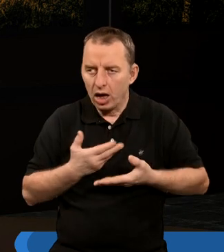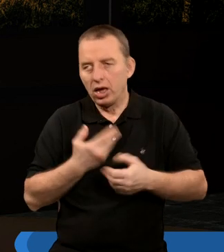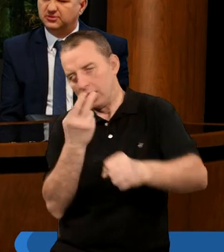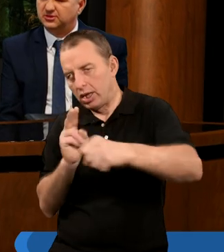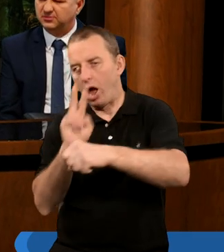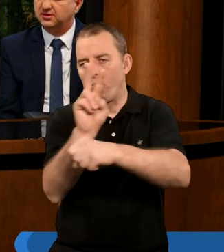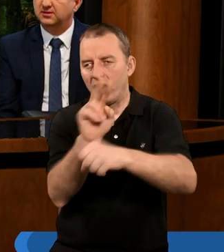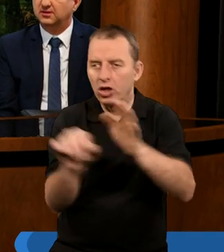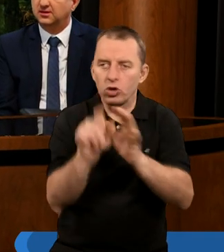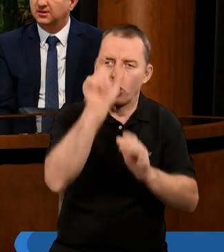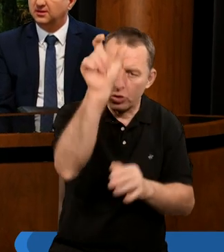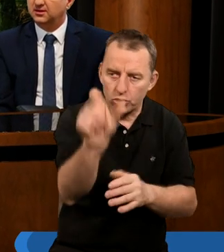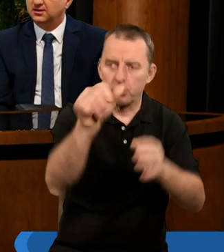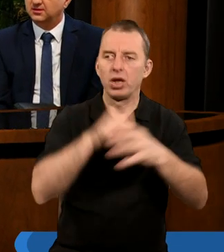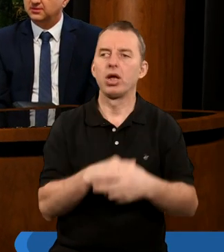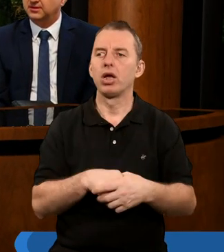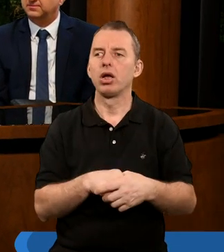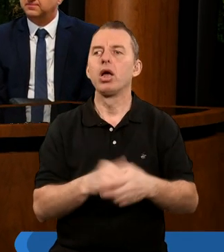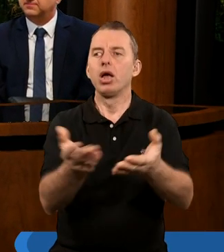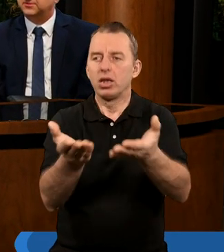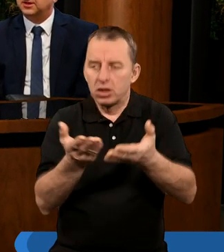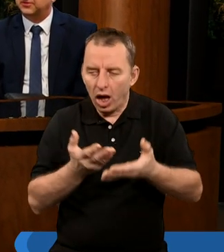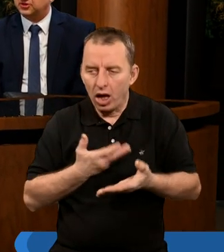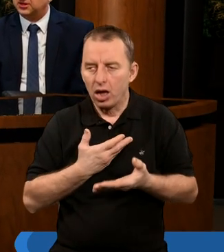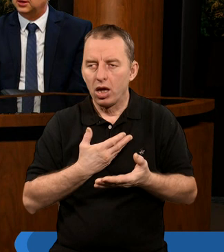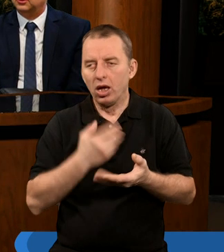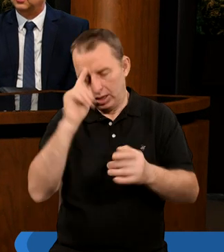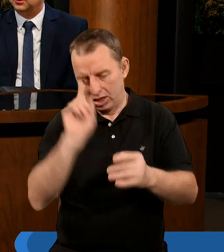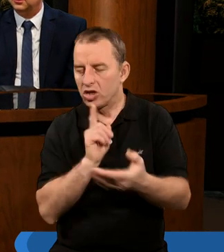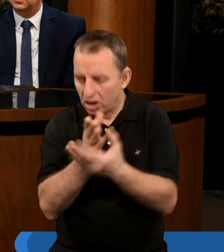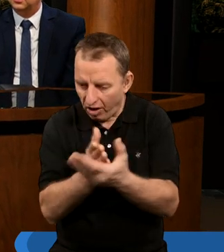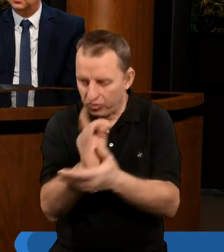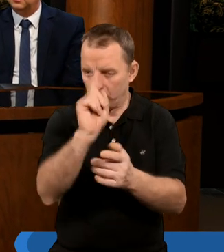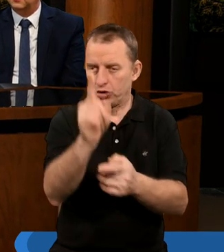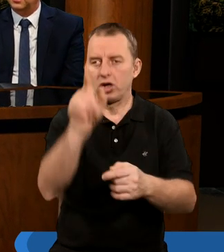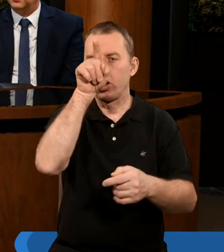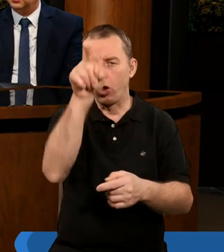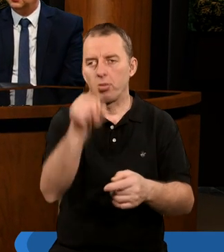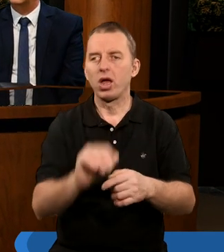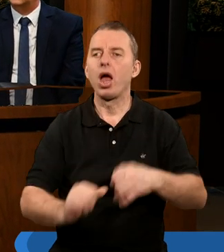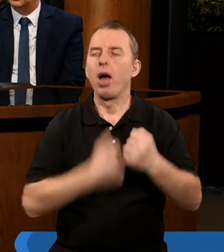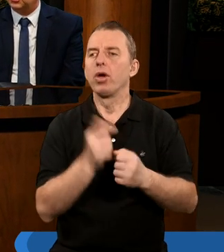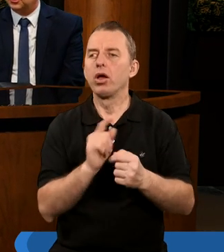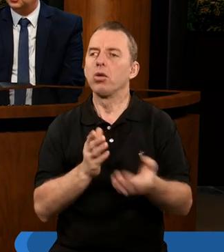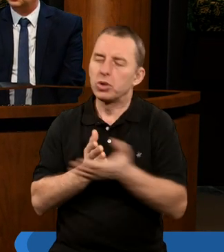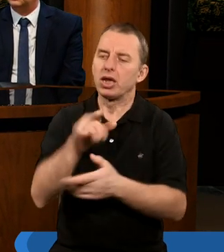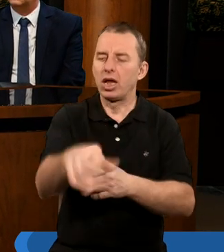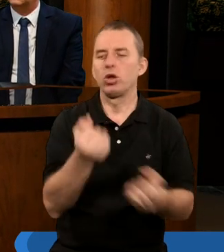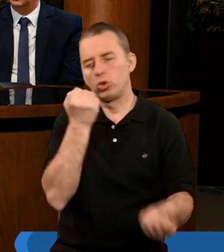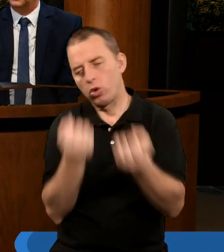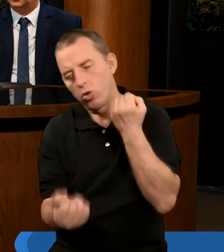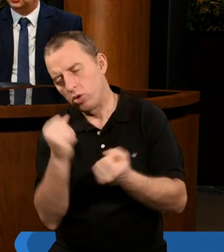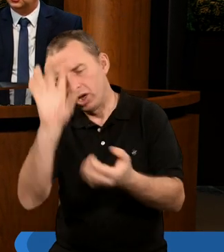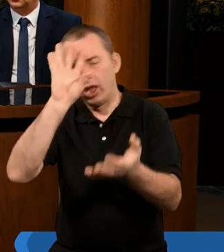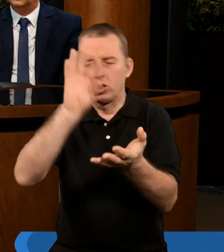zaufania do Ciebie, daj zawierzenia Tobie, abyśmy przez najtrudniejsze